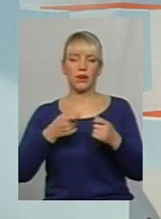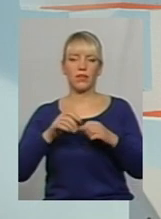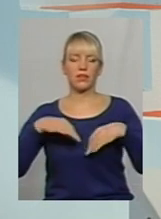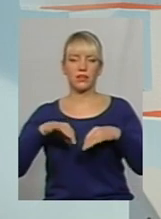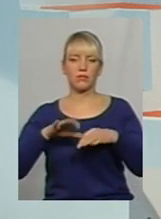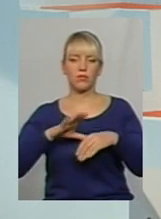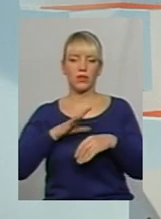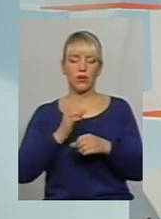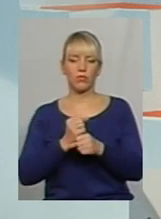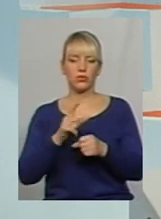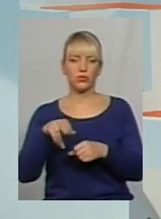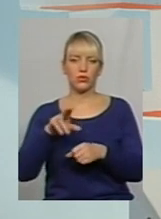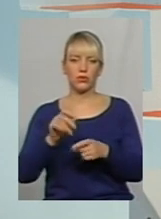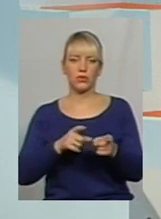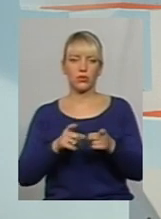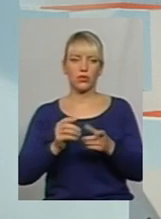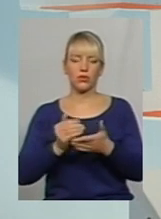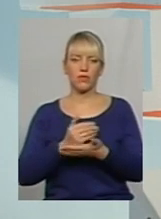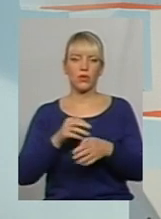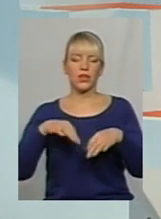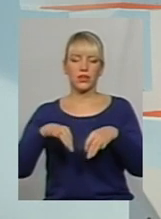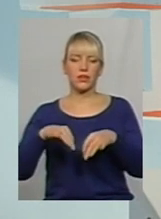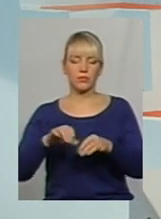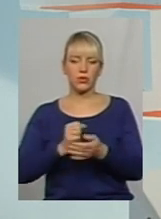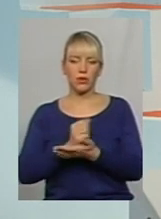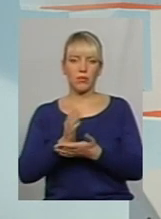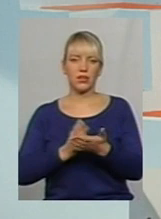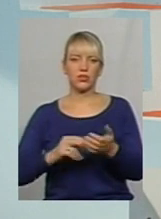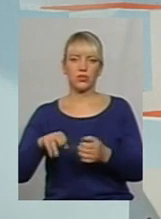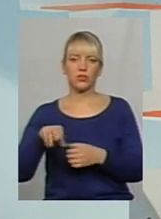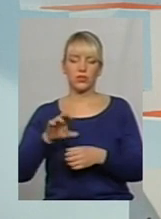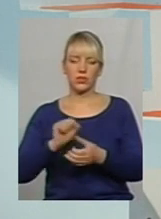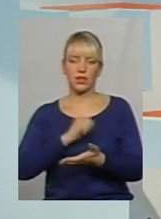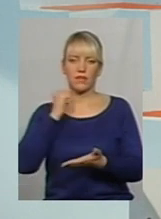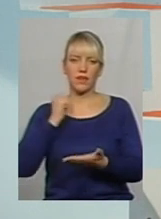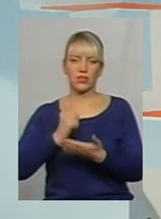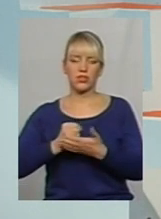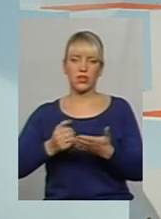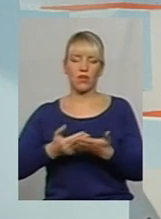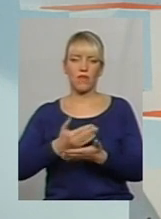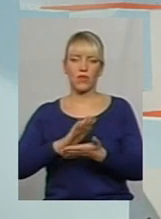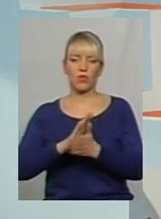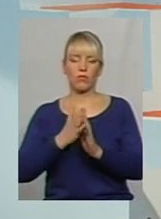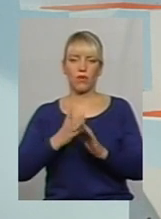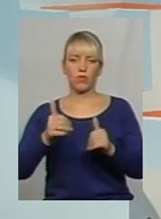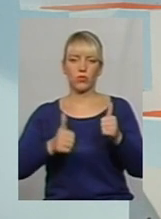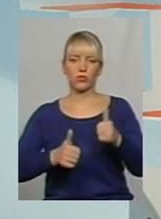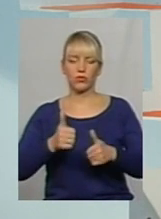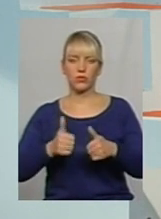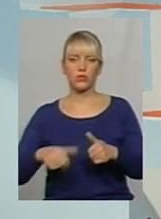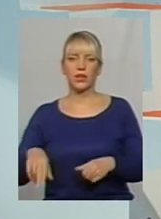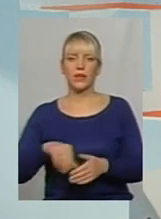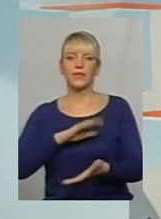була робота щодо підготовки нової транспортної мережі, щодо затвердження нових умов конкурсу, затвердження